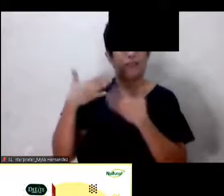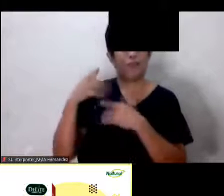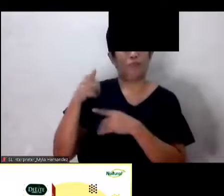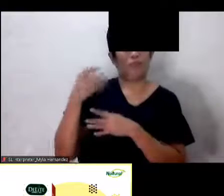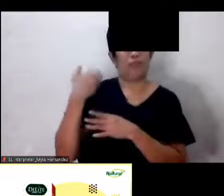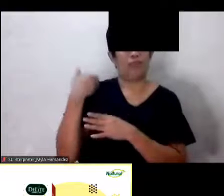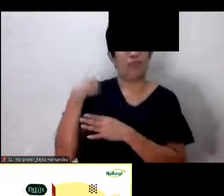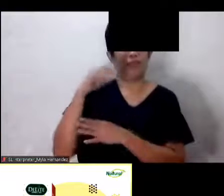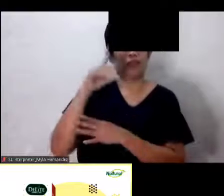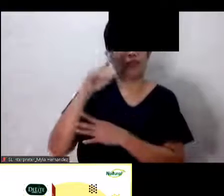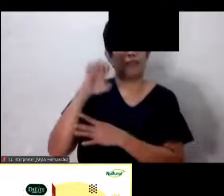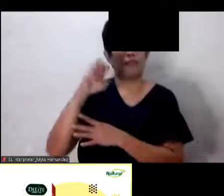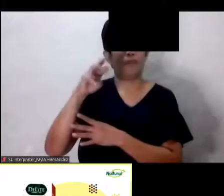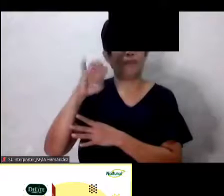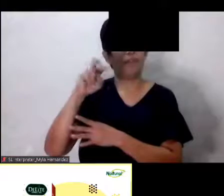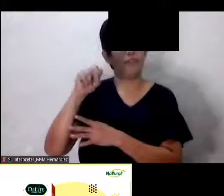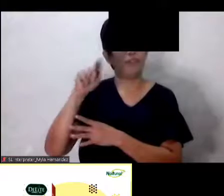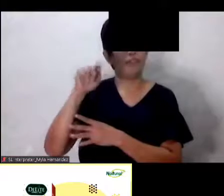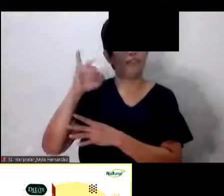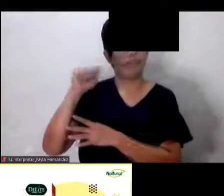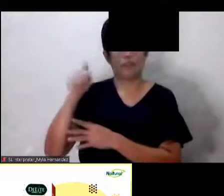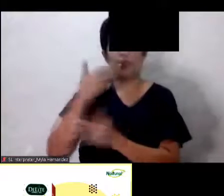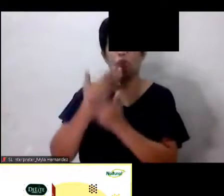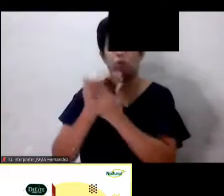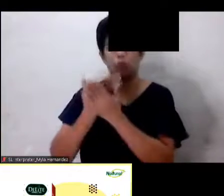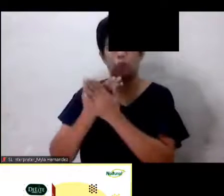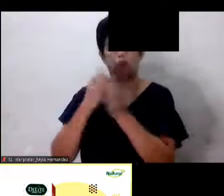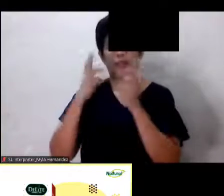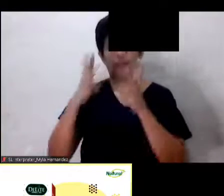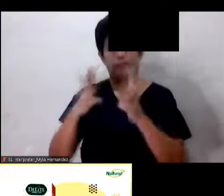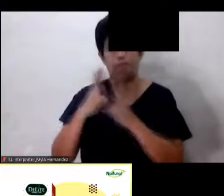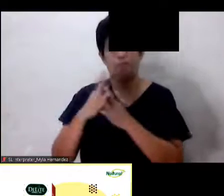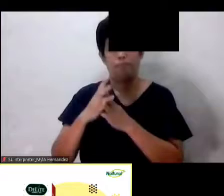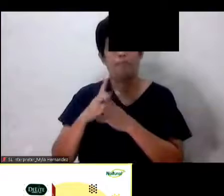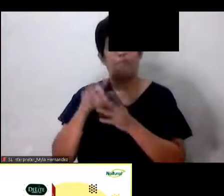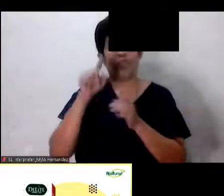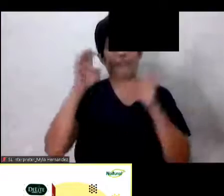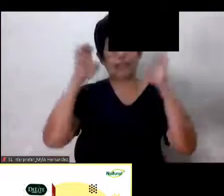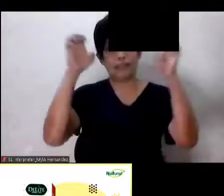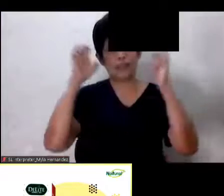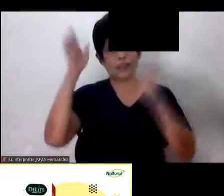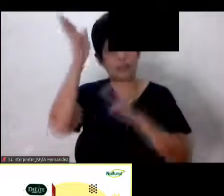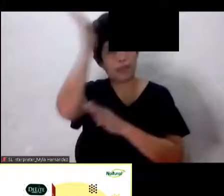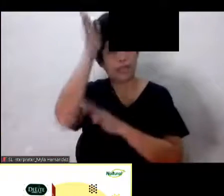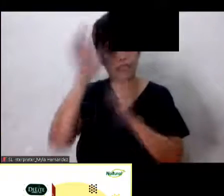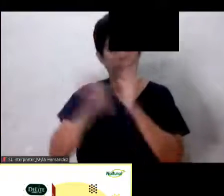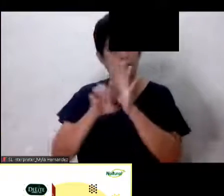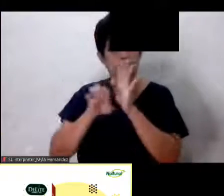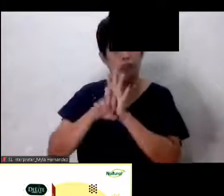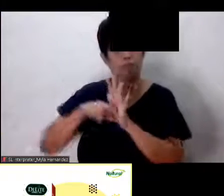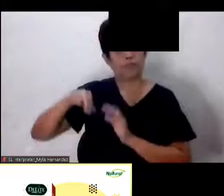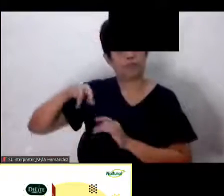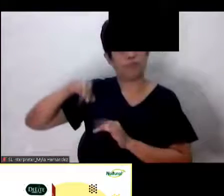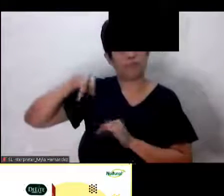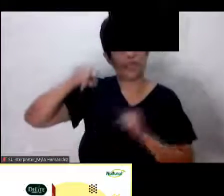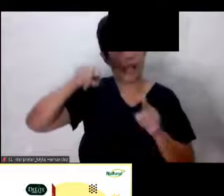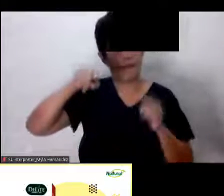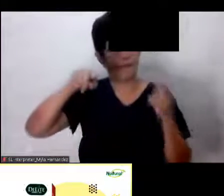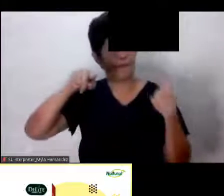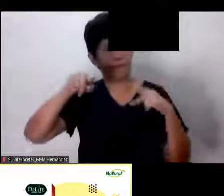exercise your brain. Tapos, pag nadadaanan nyo, may nakikita pa kayo bang tao? Uy, eng, uy,